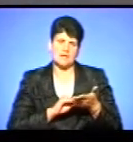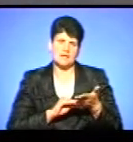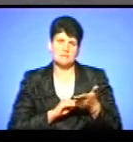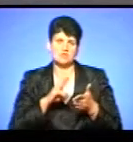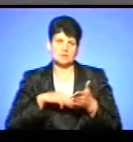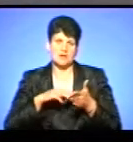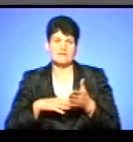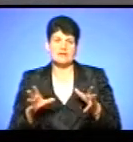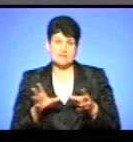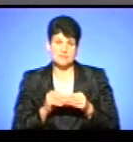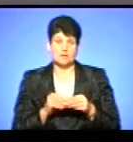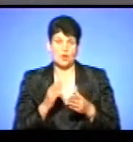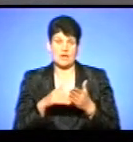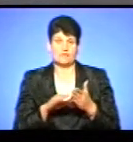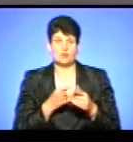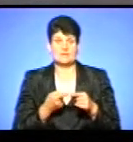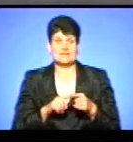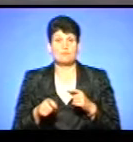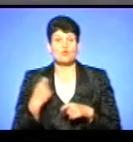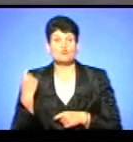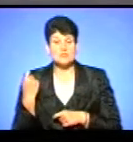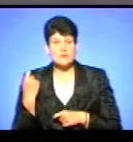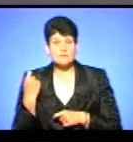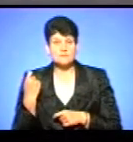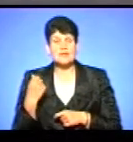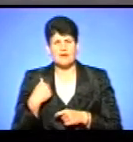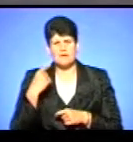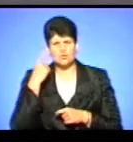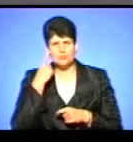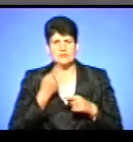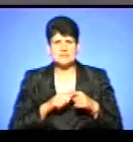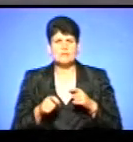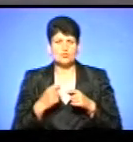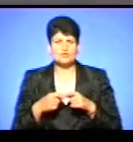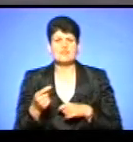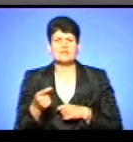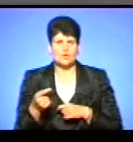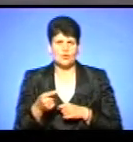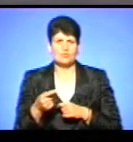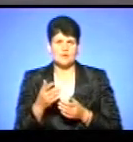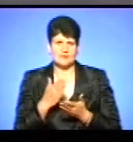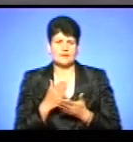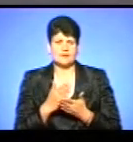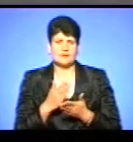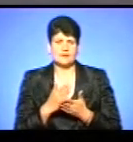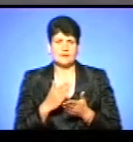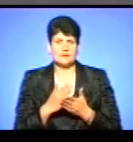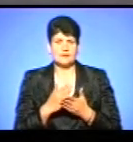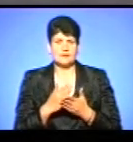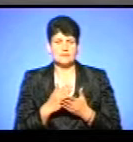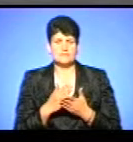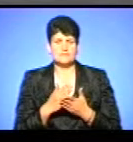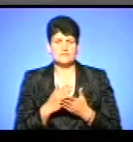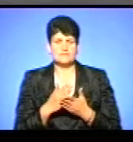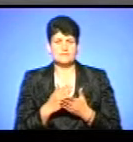спільними силами ліквідовуємо такі порушення. Такі порушення, я думаю, є по місту Тернополю, фактично в нас воно все каналізоване,